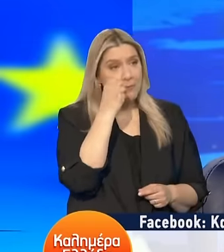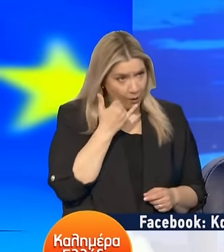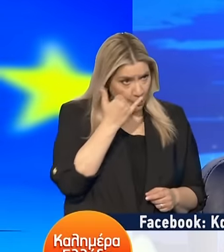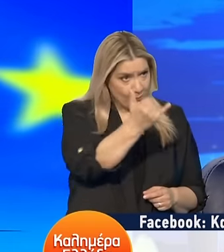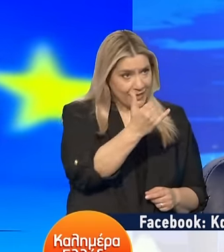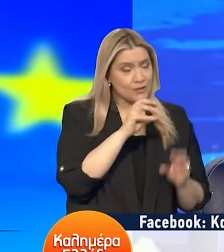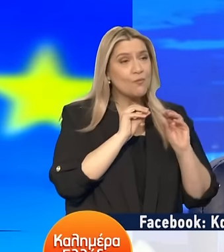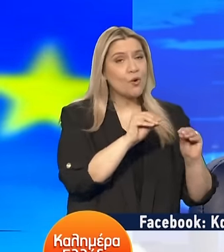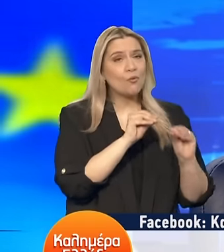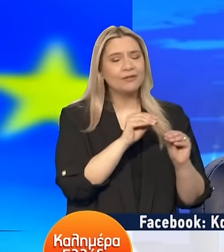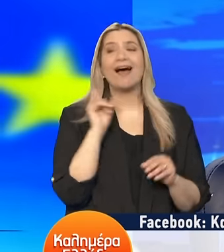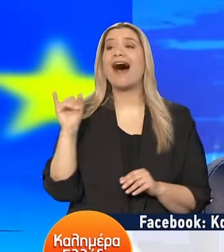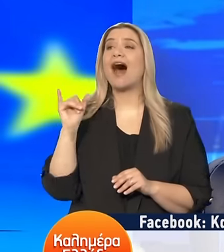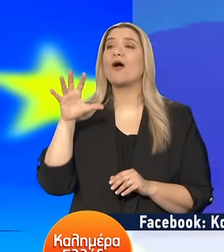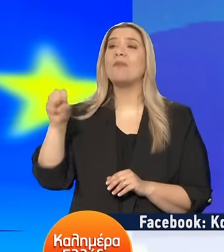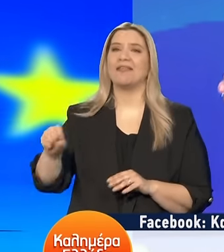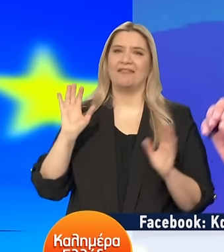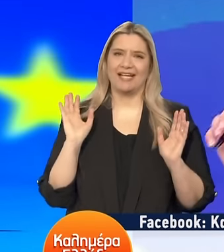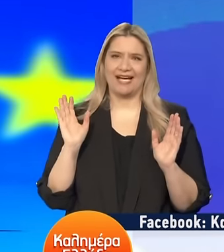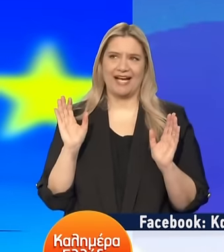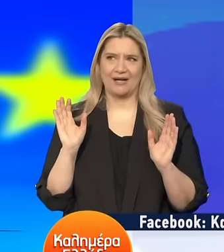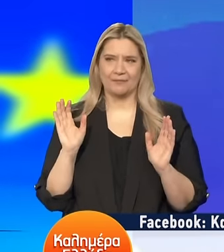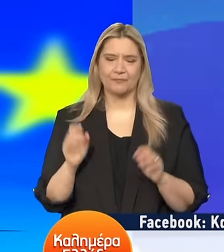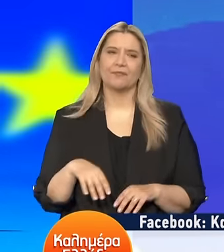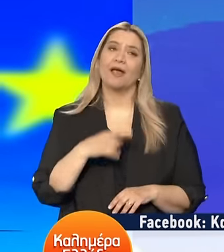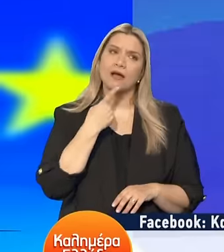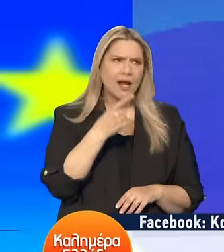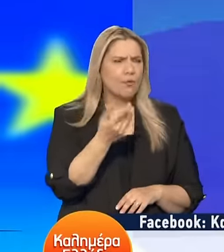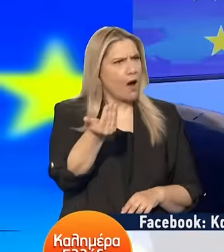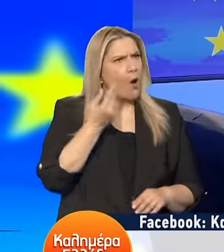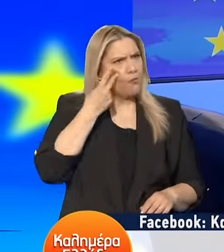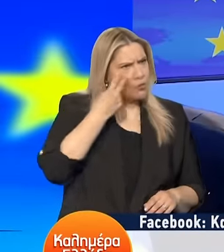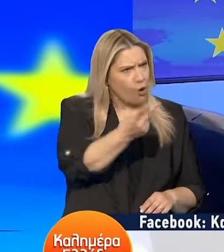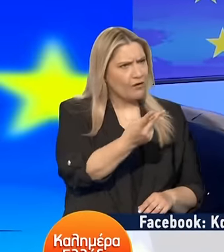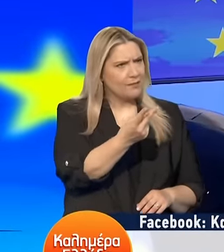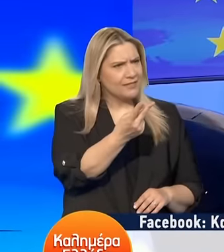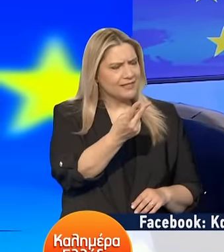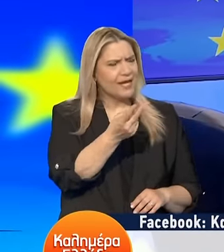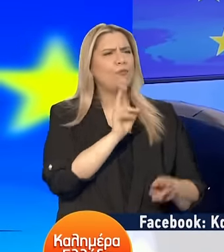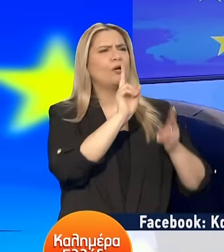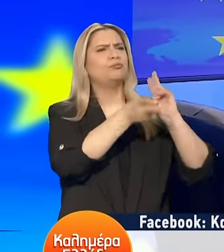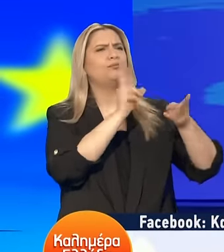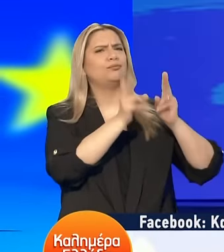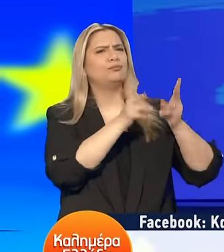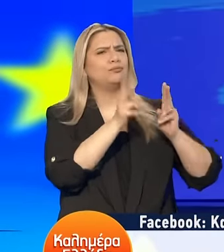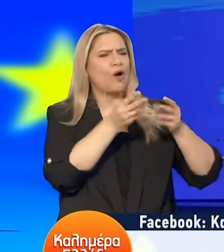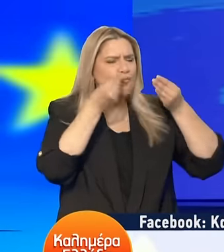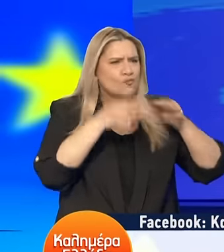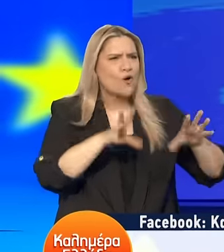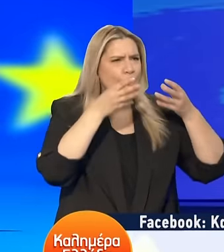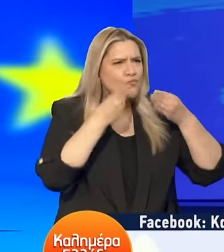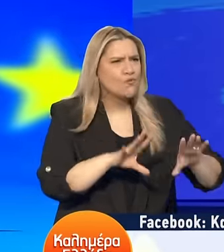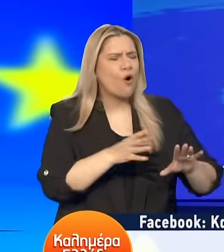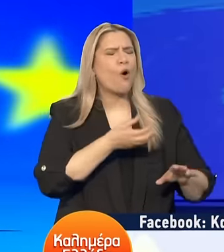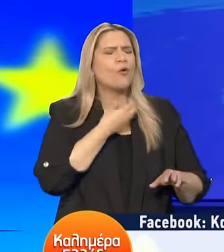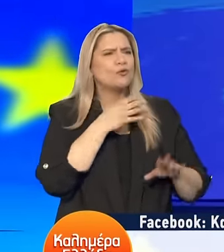Αλλά δεν τον έχω βρει ακόμα Πέσατε μέσα σας, αναγνωρίζουμε στις προβλέψεις σας Κόντρα σε αυτά που μπορεί να πίστευαν κάποιοι είσαστε και καντέμεις τελικά όπως είπατε και